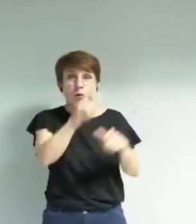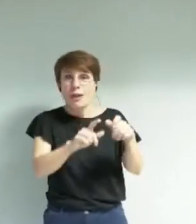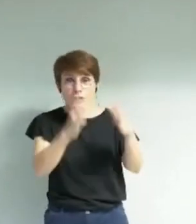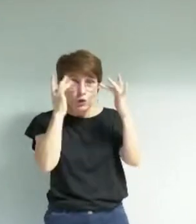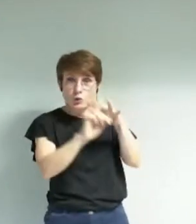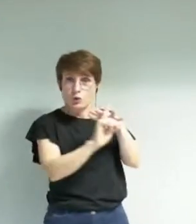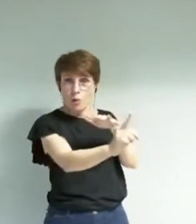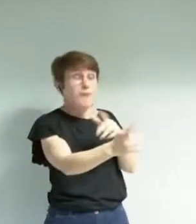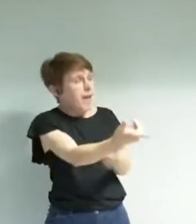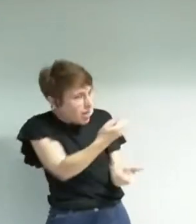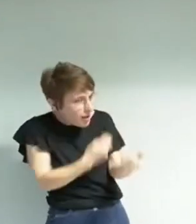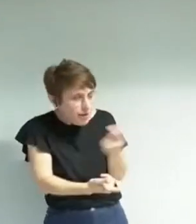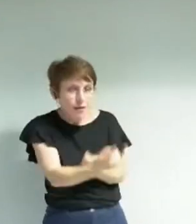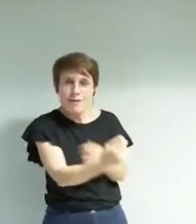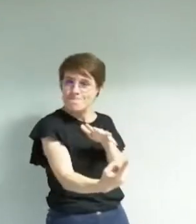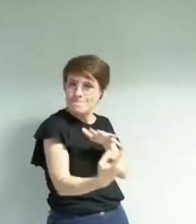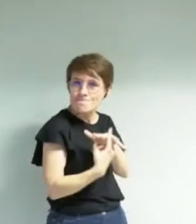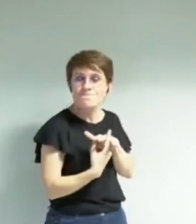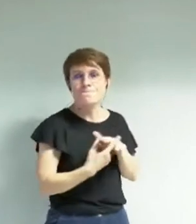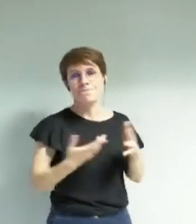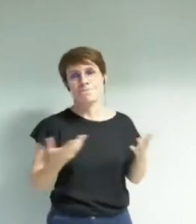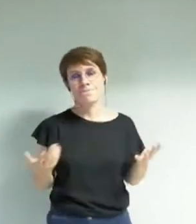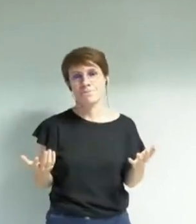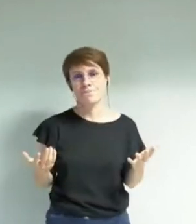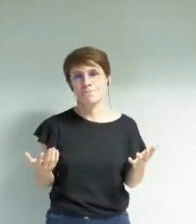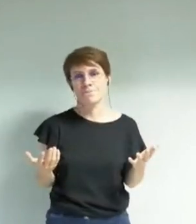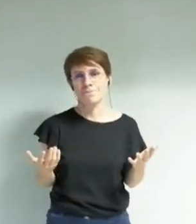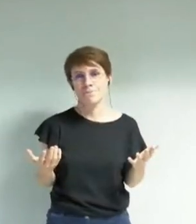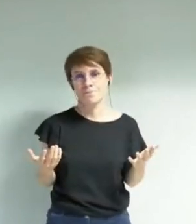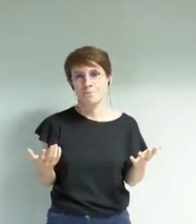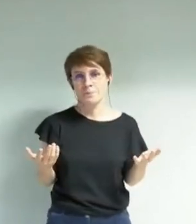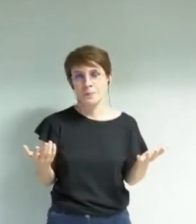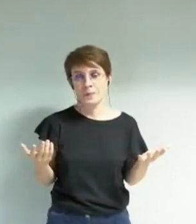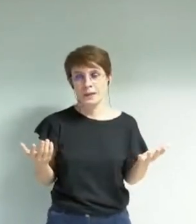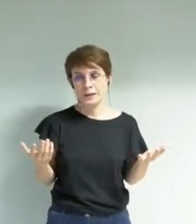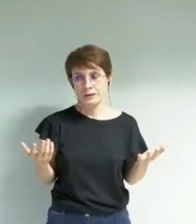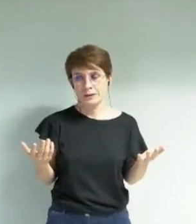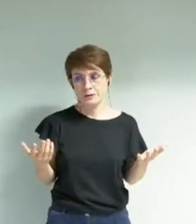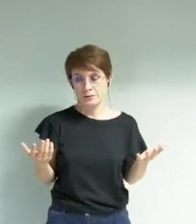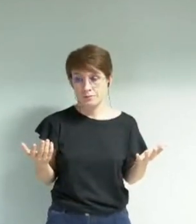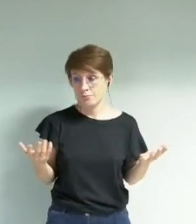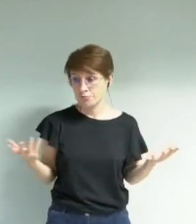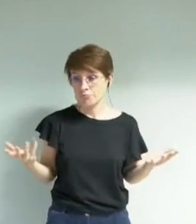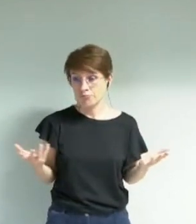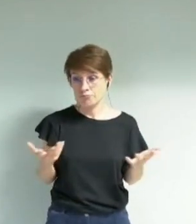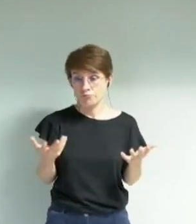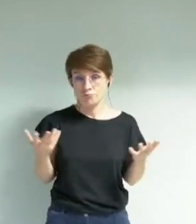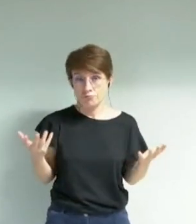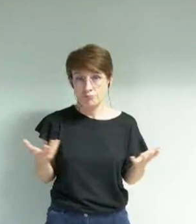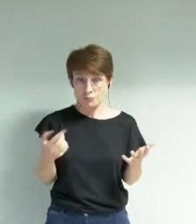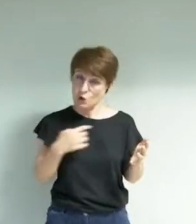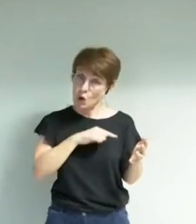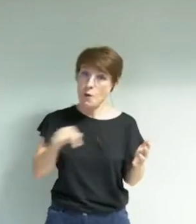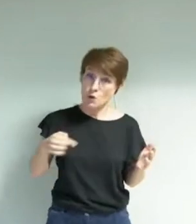aujourd'hui des pratiques culturelles et de nos lieux que nous avons créé un